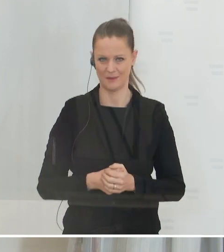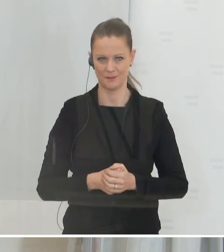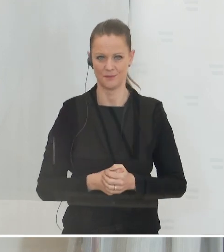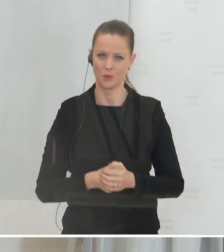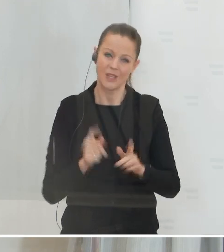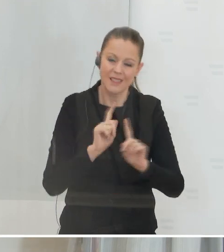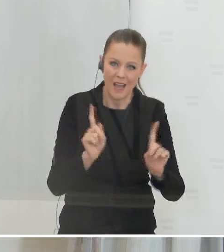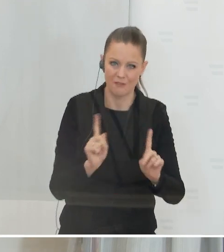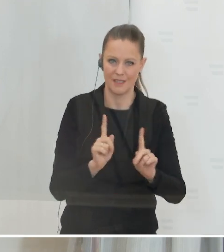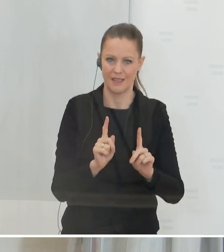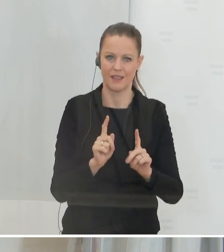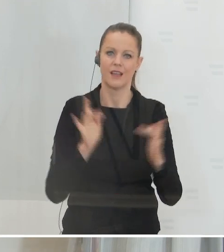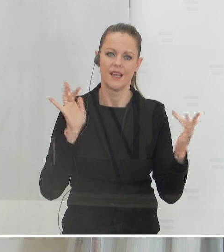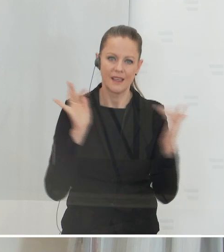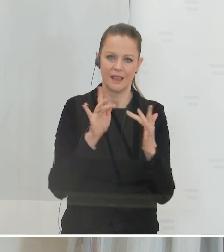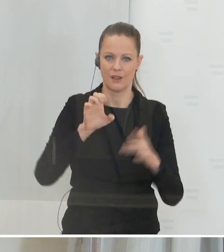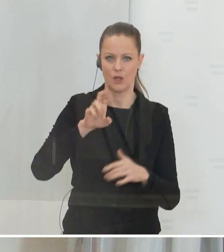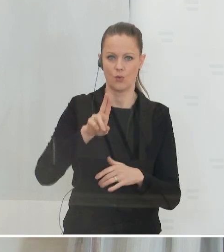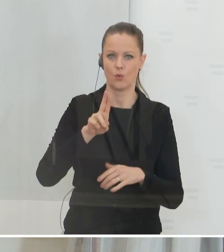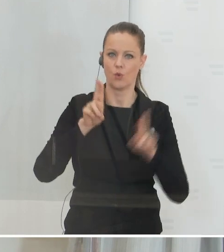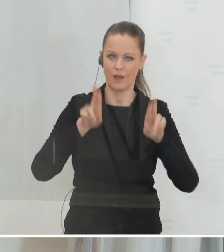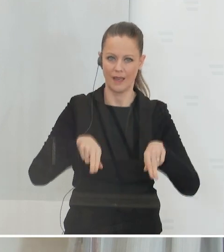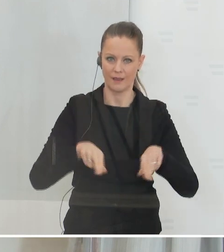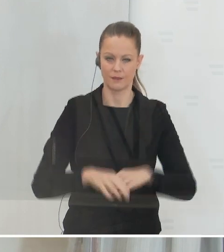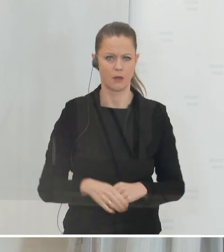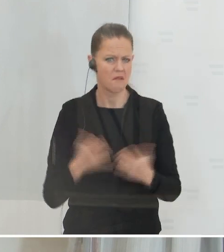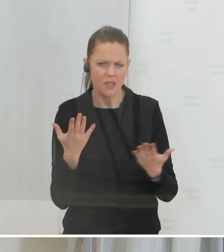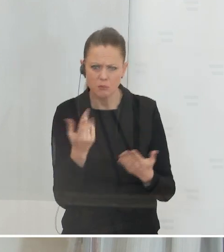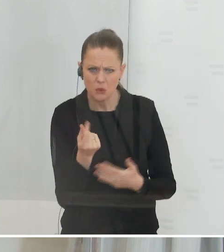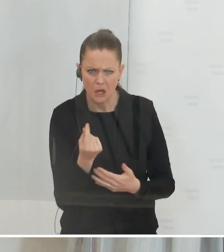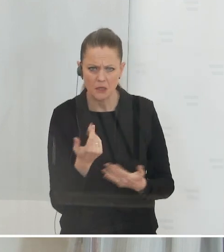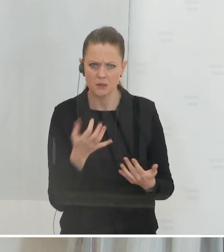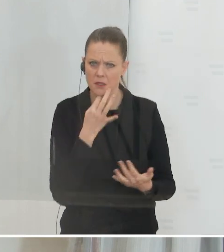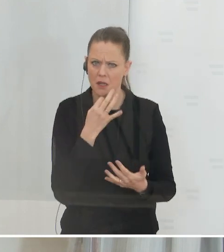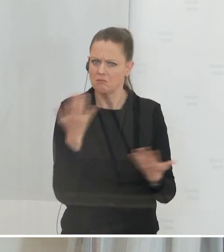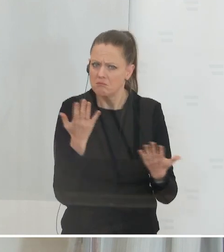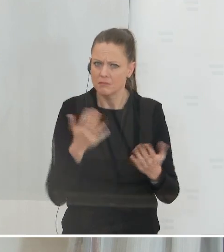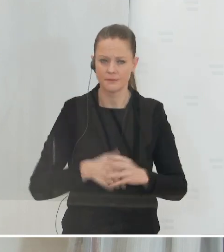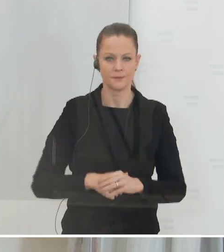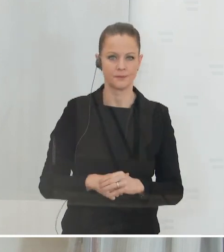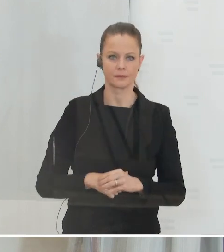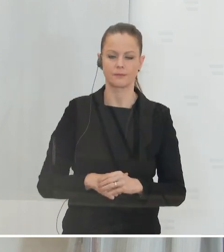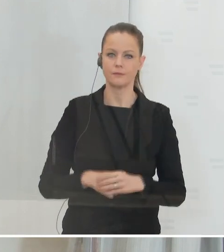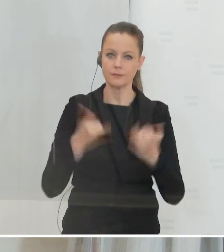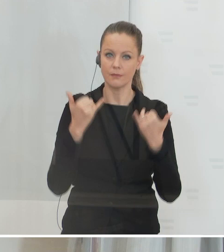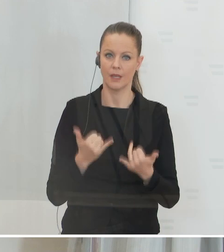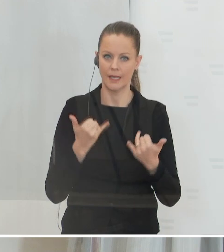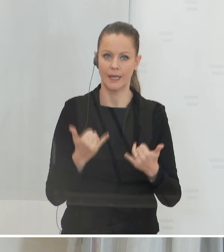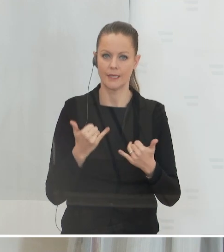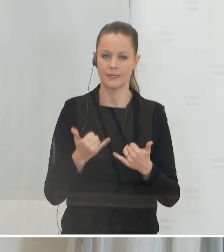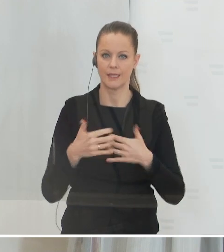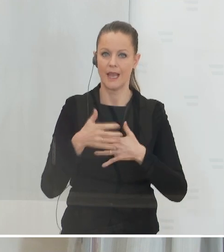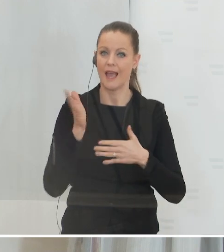geben darf. Das würde gegen das EU-Recht verstoßen. Was heißt das? Wir können jetzt mit Ende